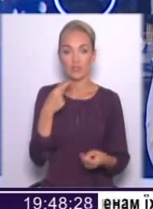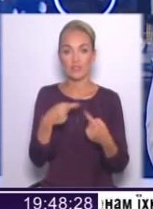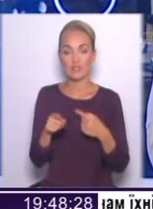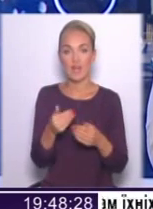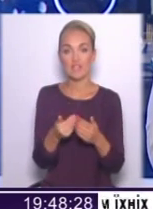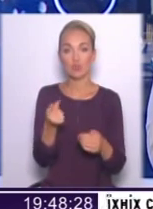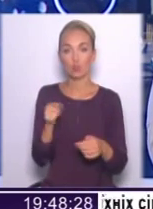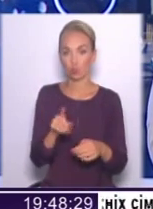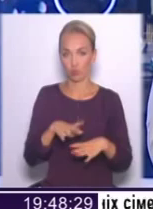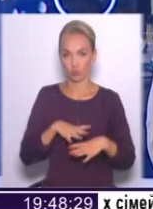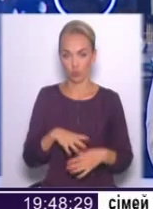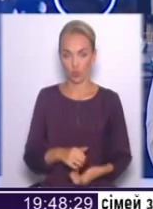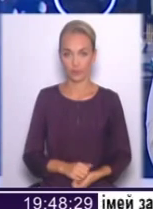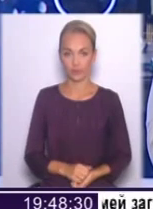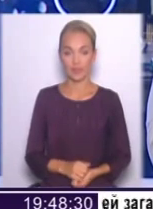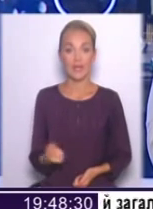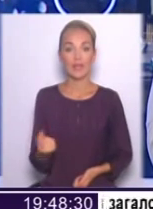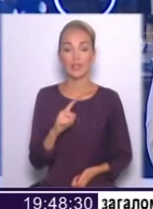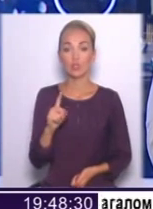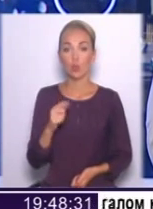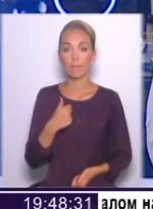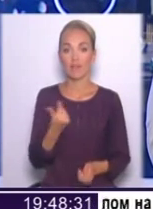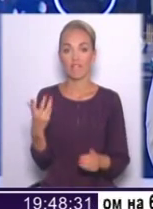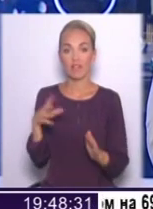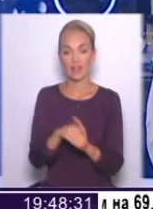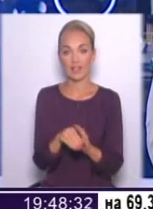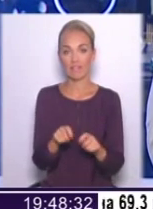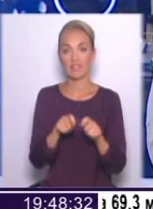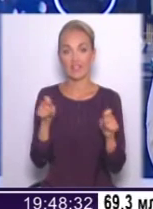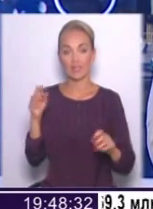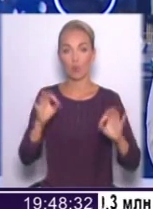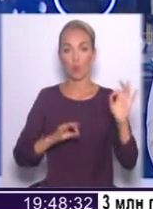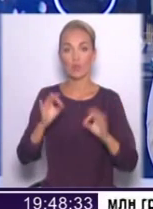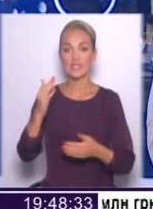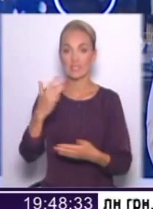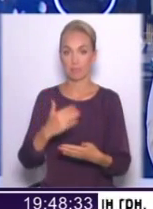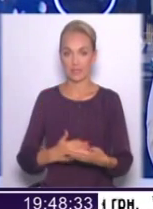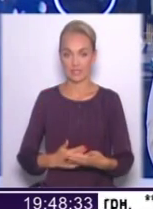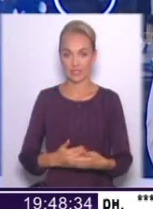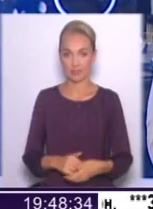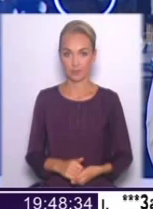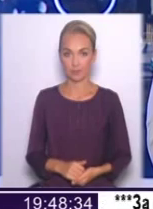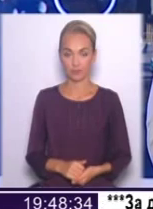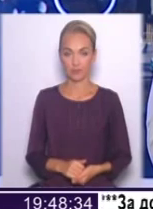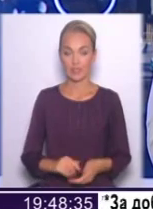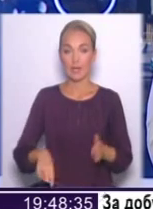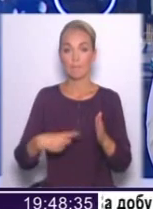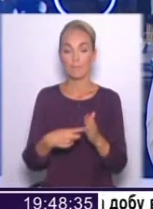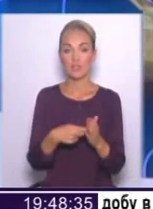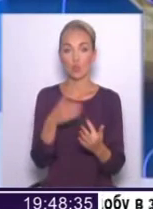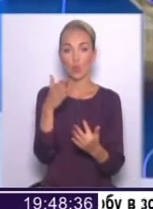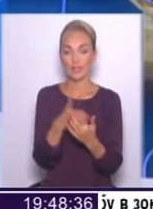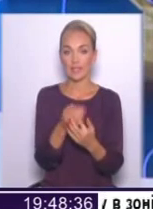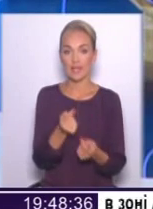було. Єдине, що ми ввели в відкриті пропорційні списки. Місто ділиться на